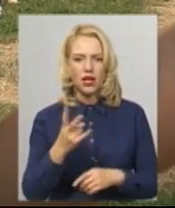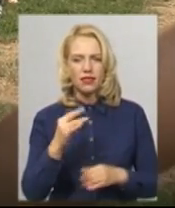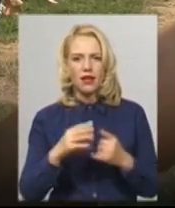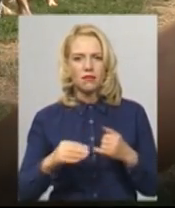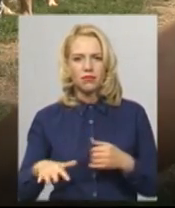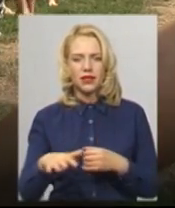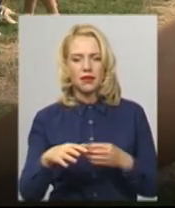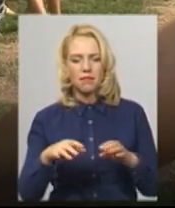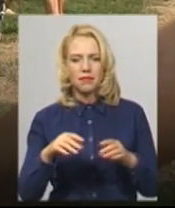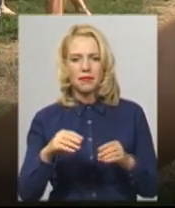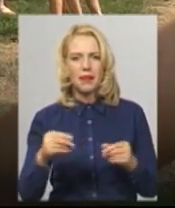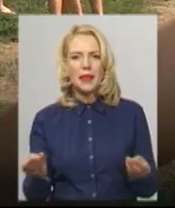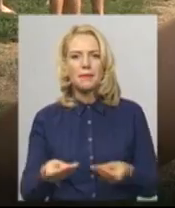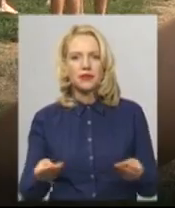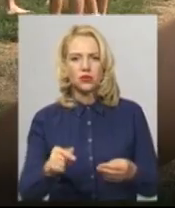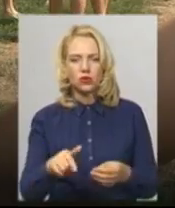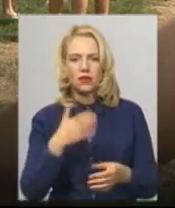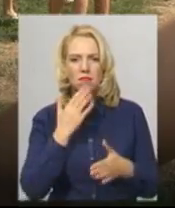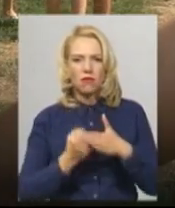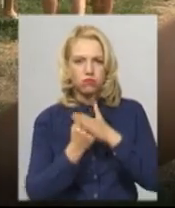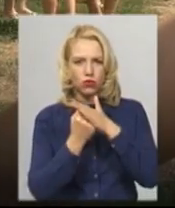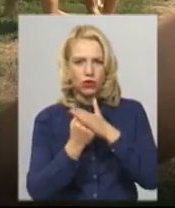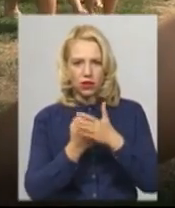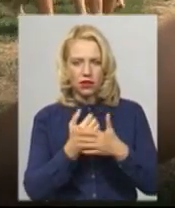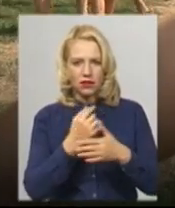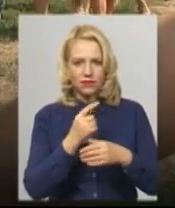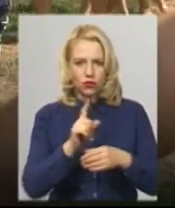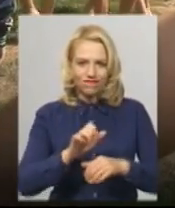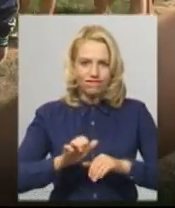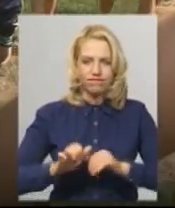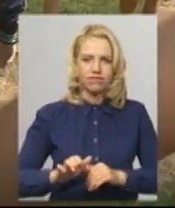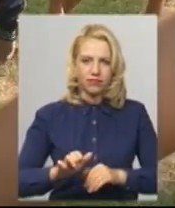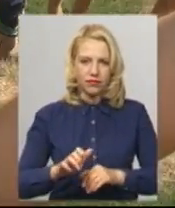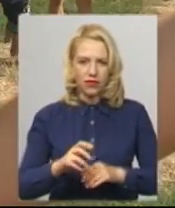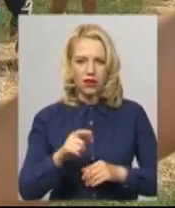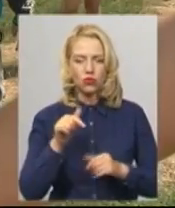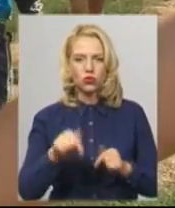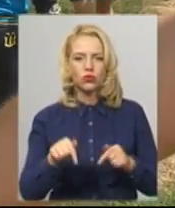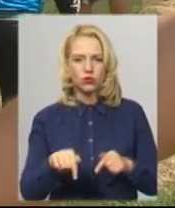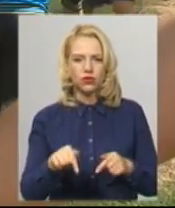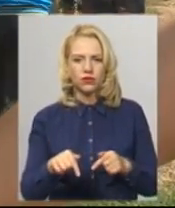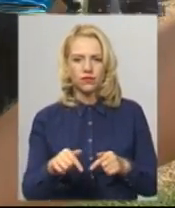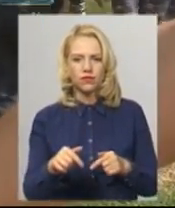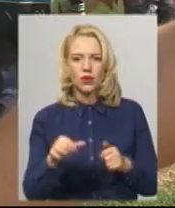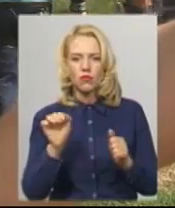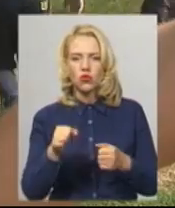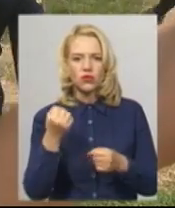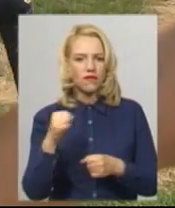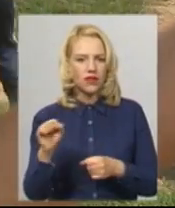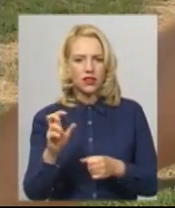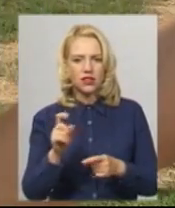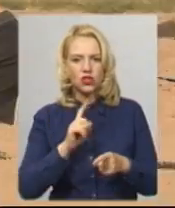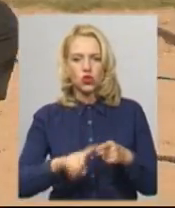немає самої опори, що можна впертися і штовхати, тут можна виграти із